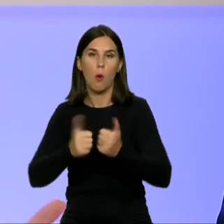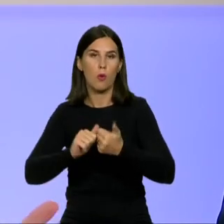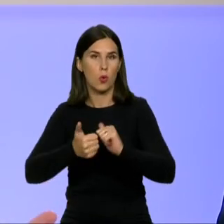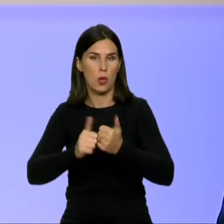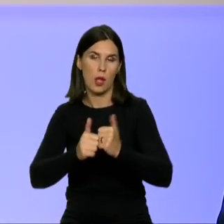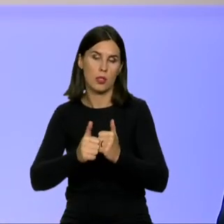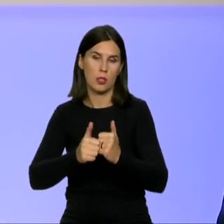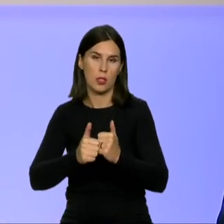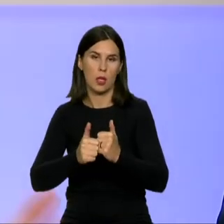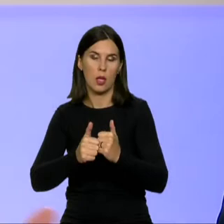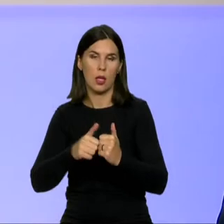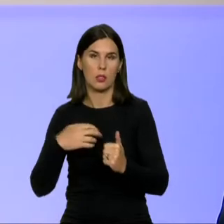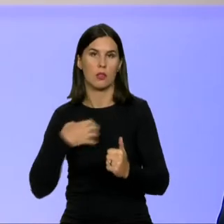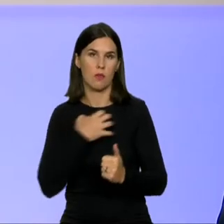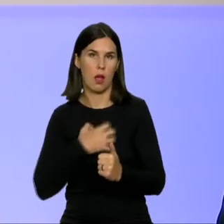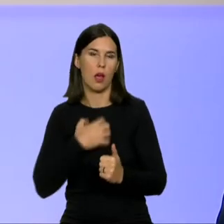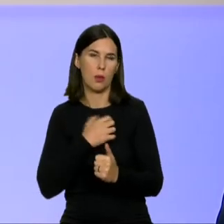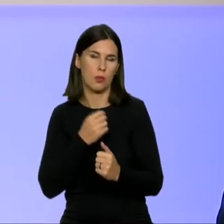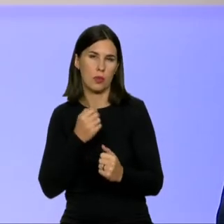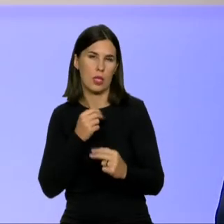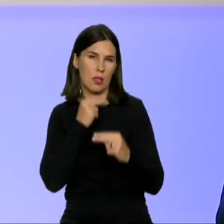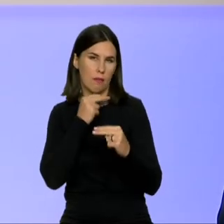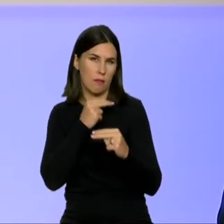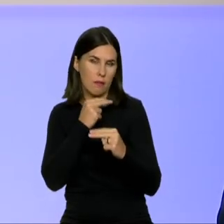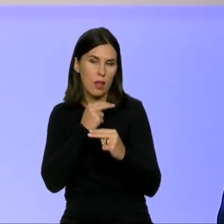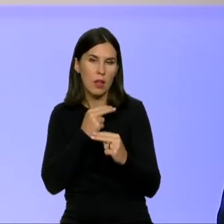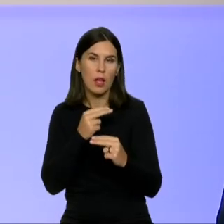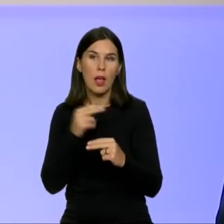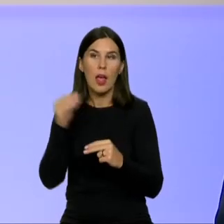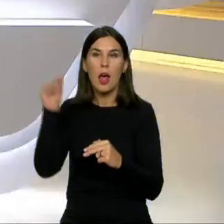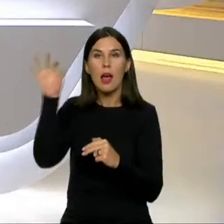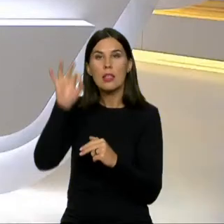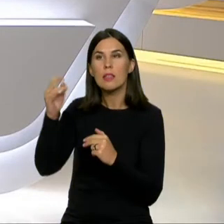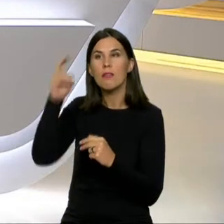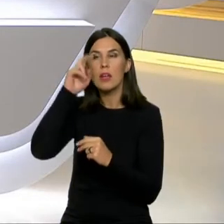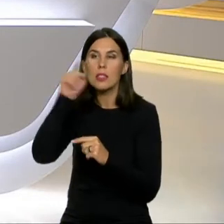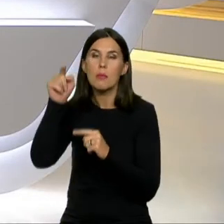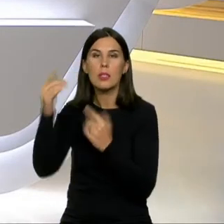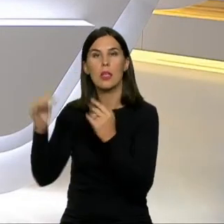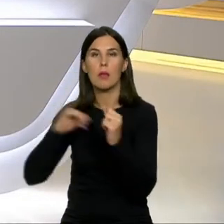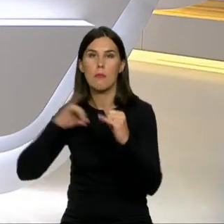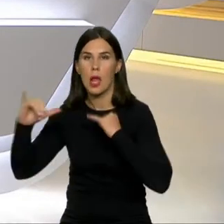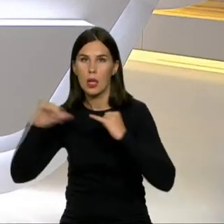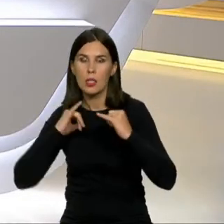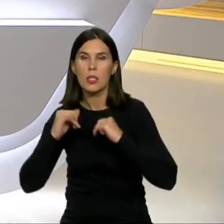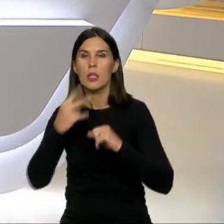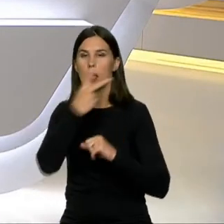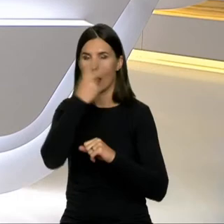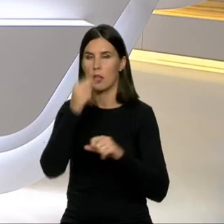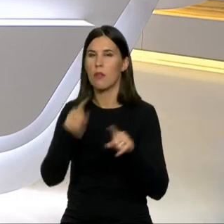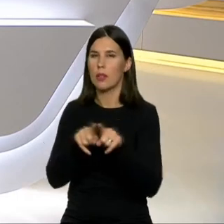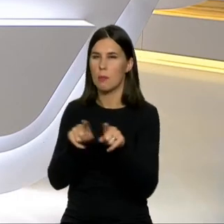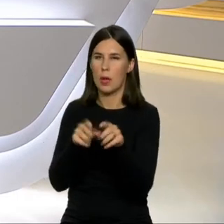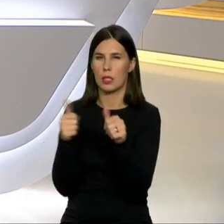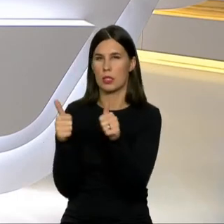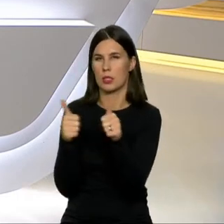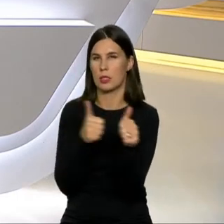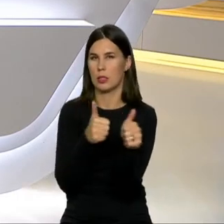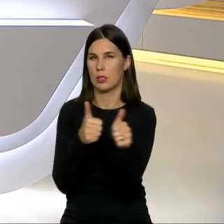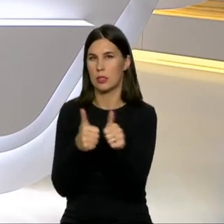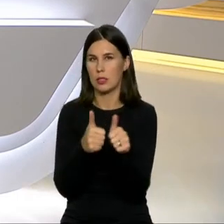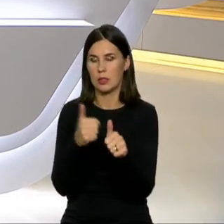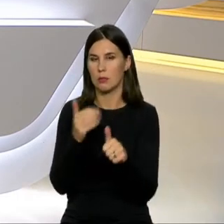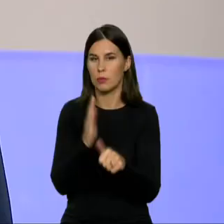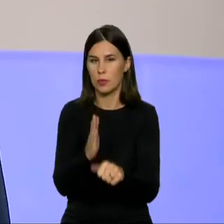kitos šalis elgesi ir kad Lietuva neiškristų iš to rato. Čia labai svarbu paminėti dar tai, kad tai, kas anksčiau jau